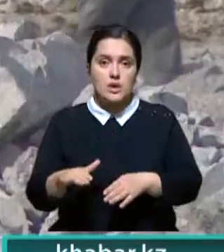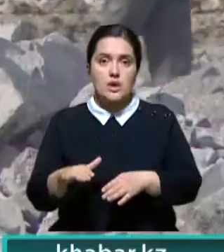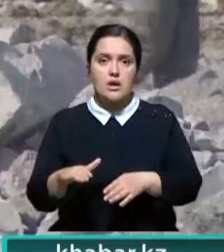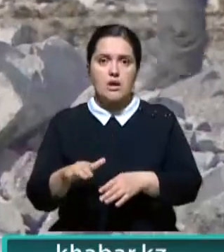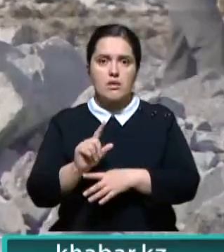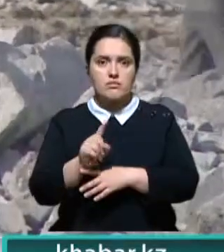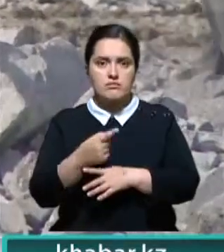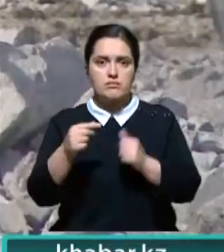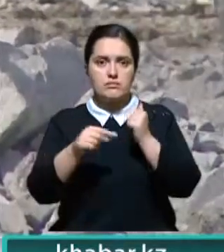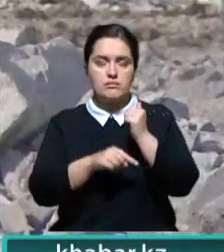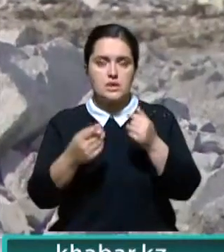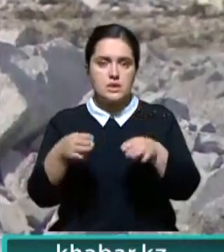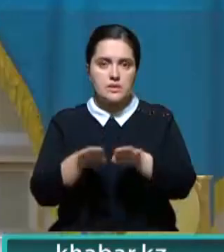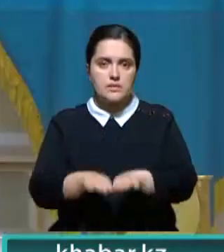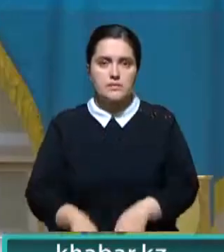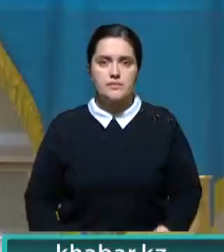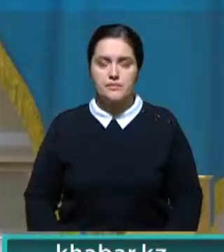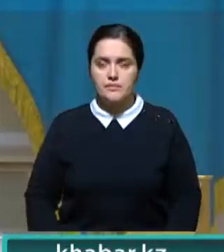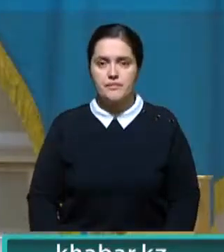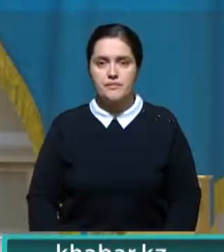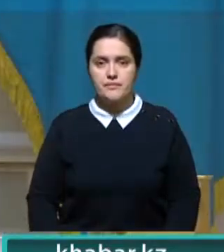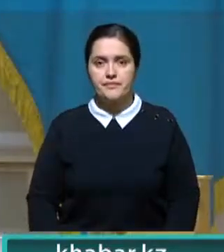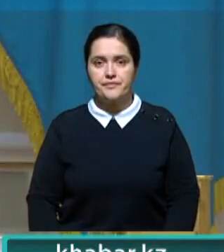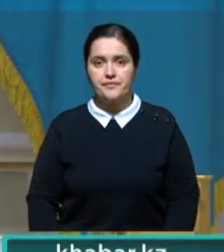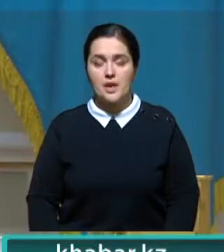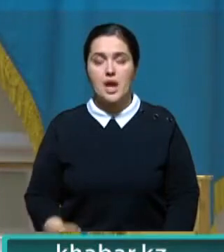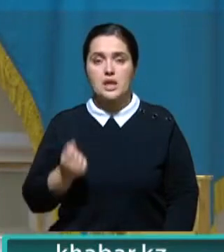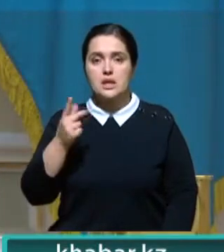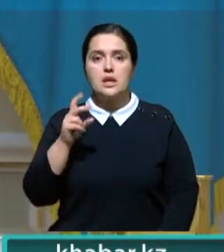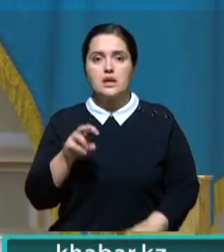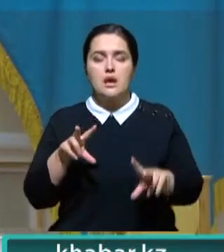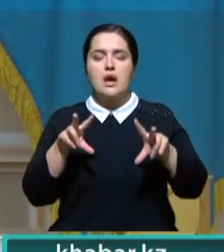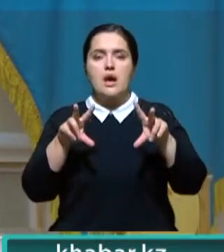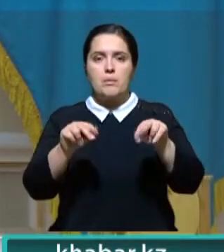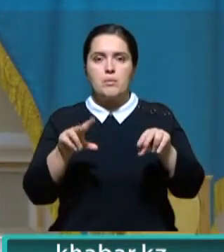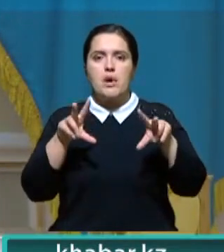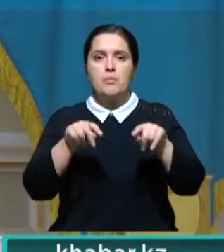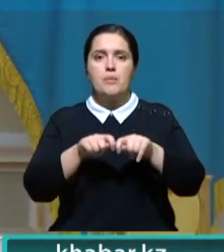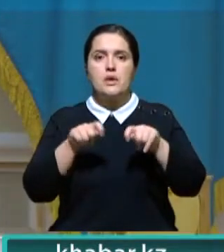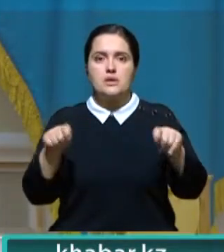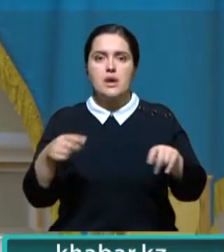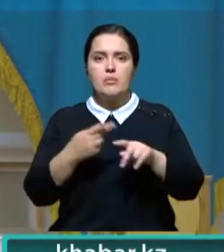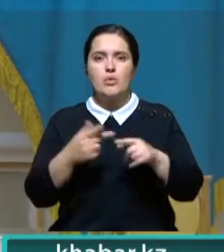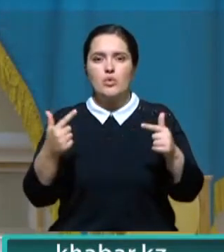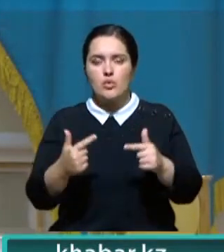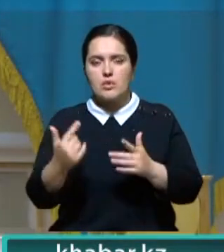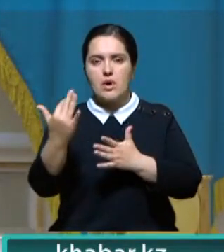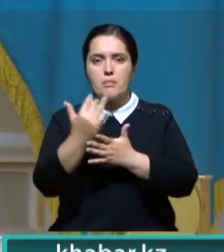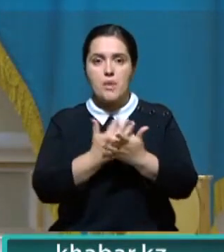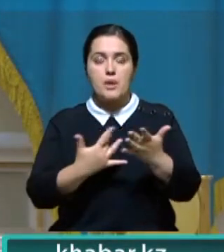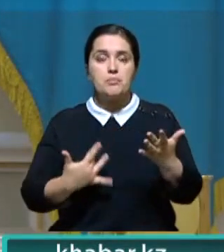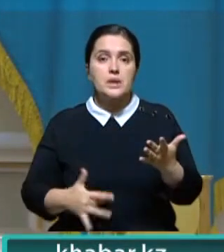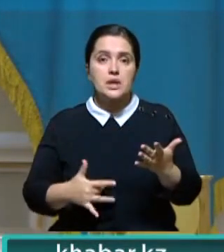одна из самых закрытых. Правительство уже несколько лет обещает создать оцифрованный банк данных минеральных